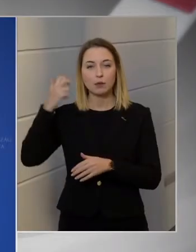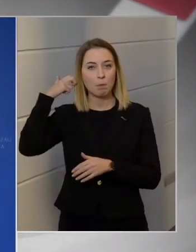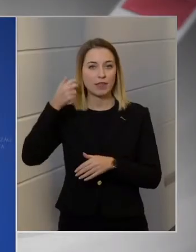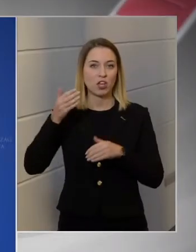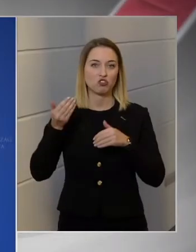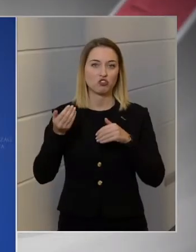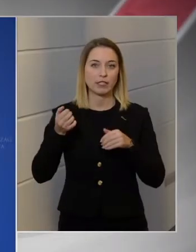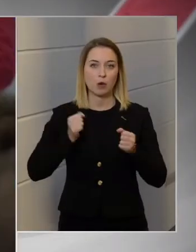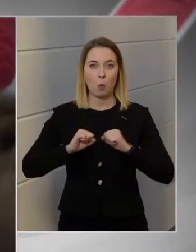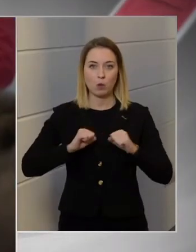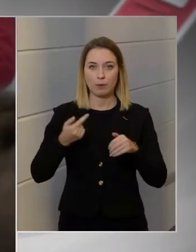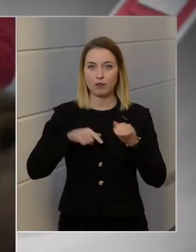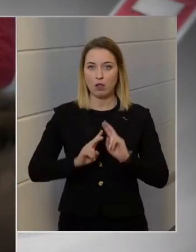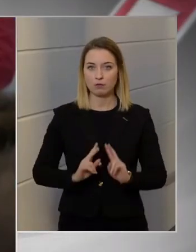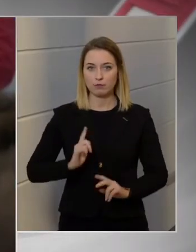volt.